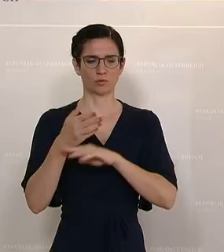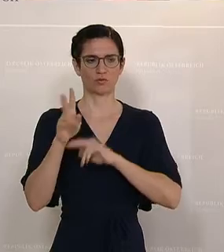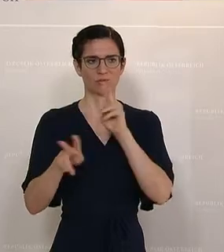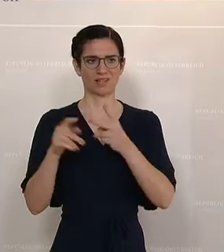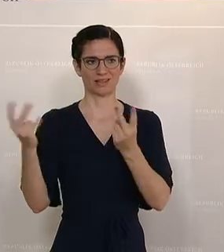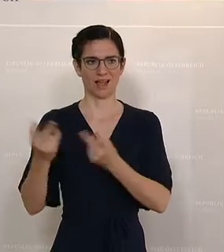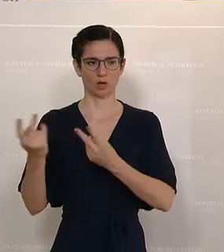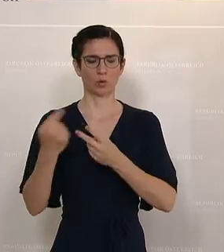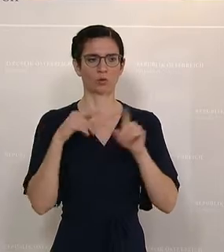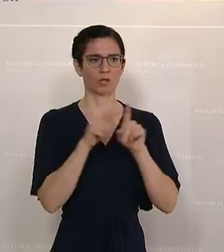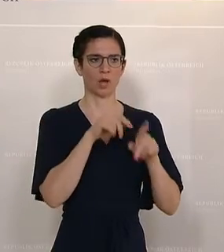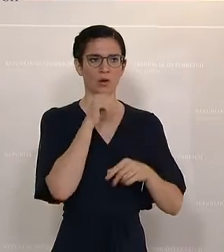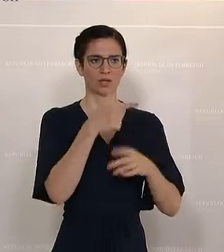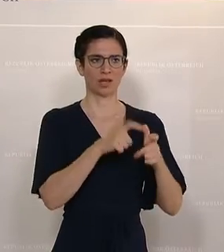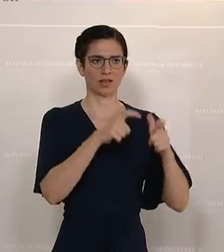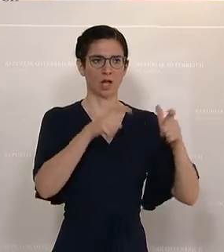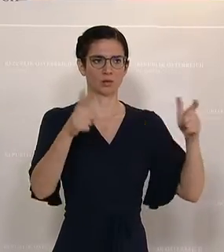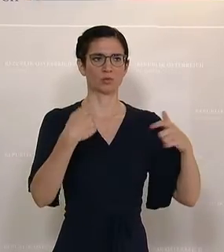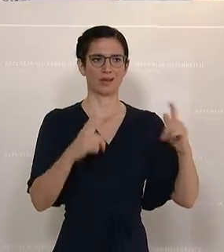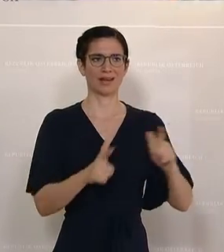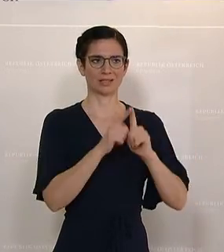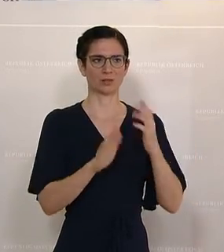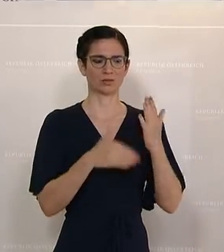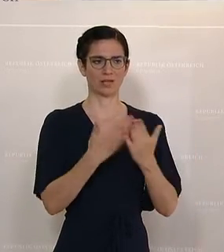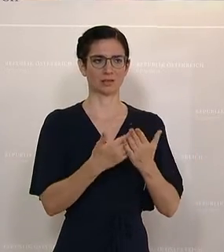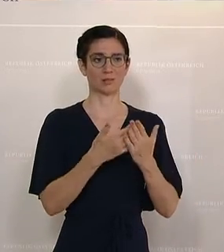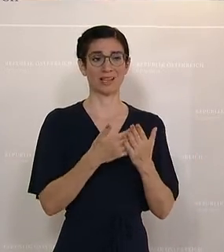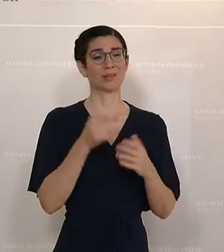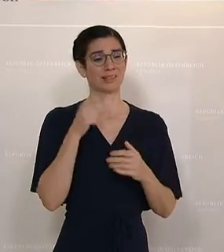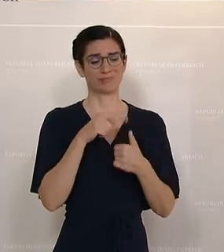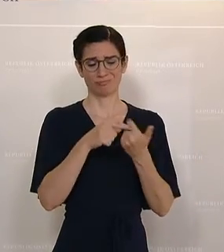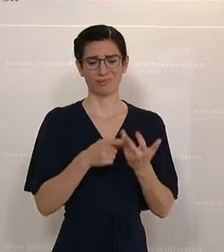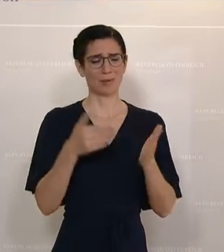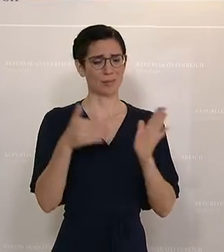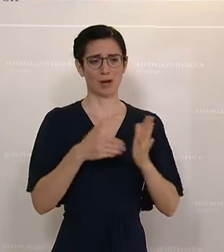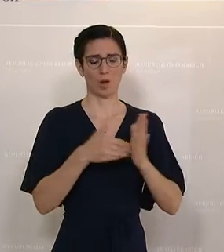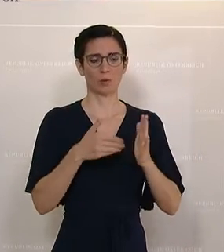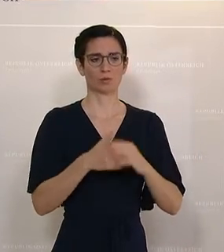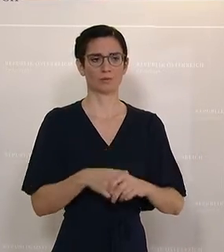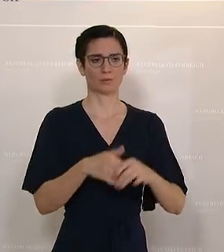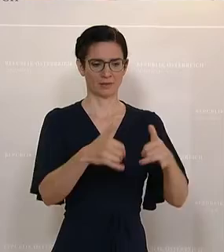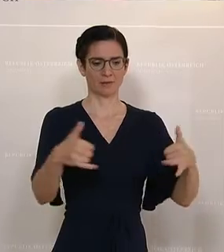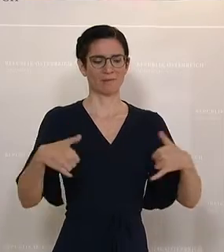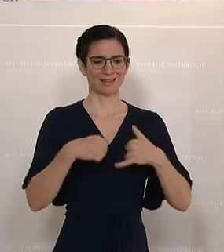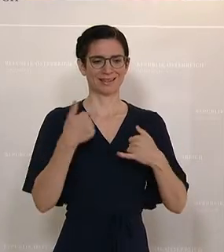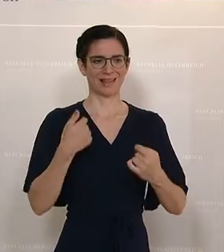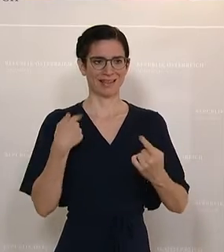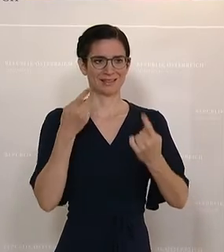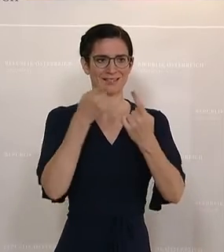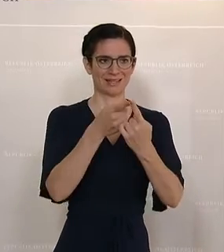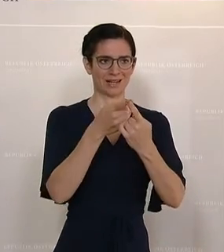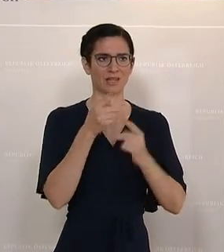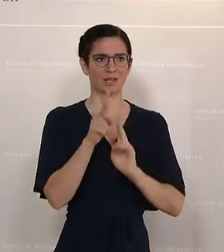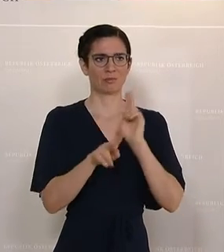und vor allem keinerlei Ausbau des Leistungsangebotes. Und das wäre dringend notwendig. Das Paket scheint ein Ziel zu verfolgen,